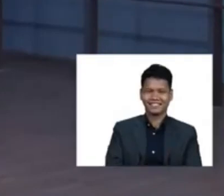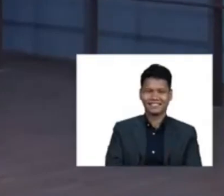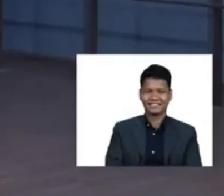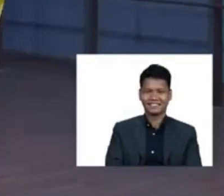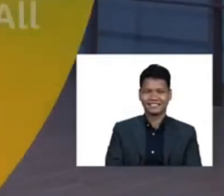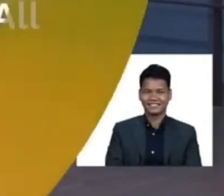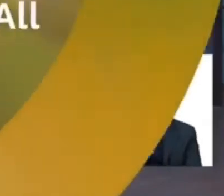amen